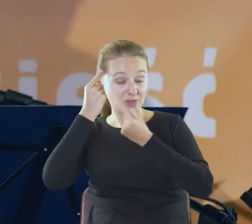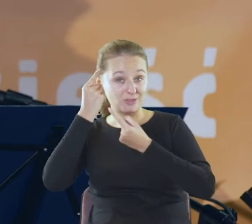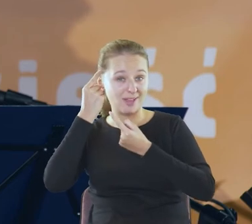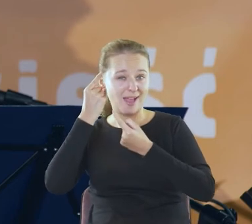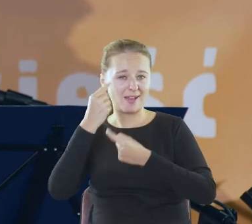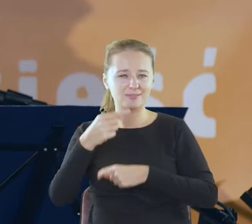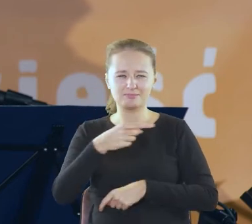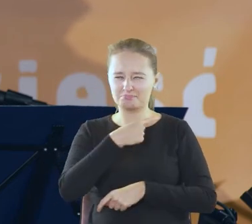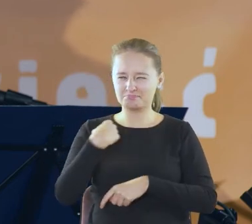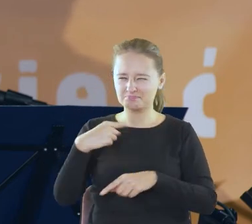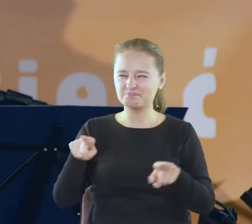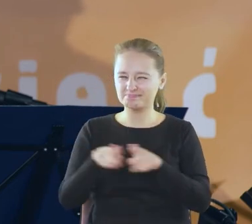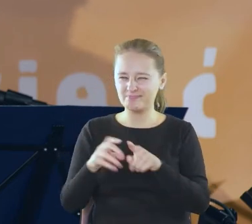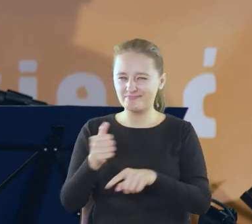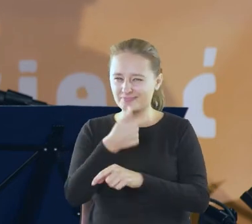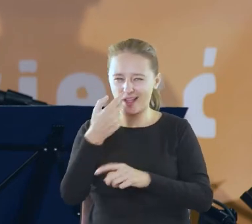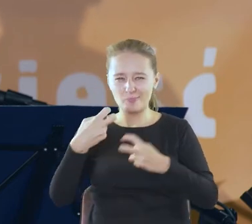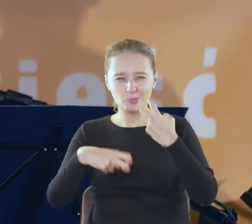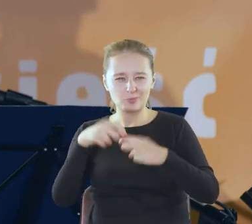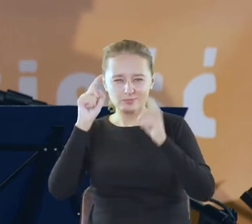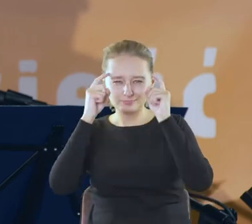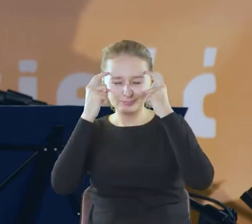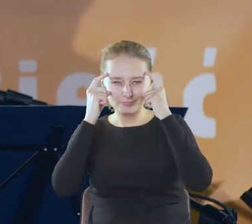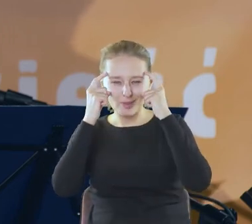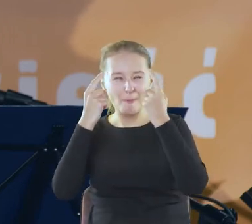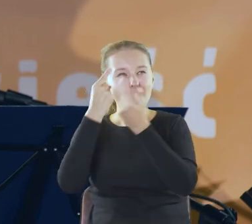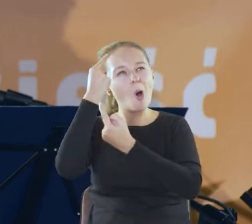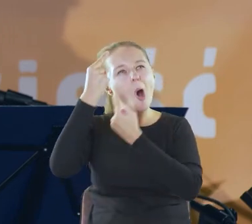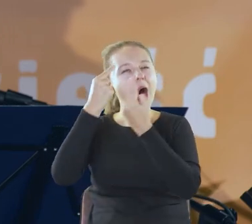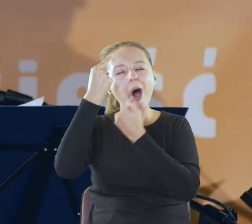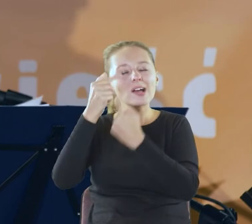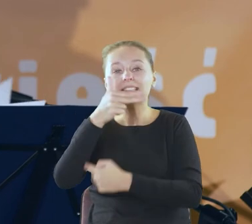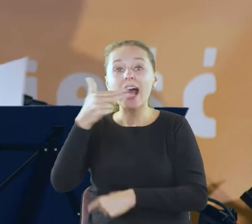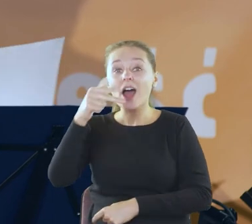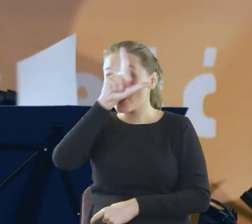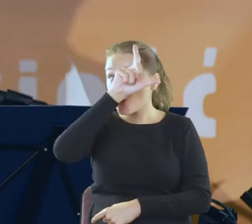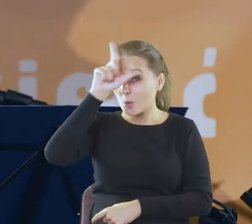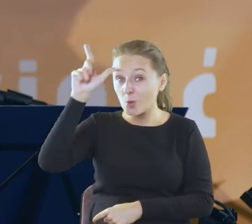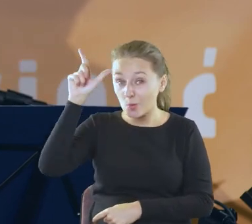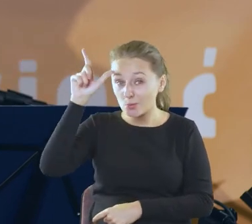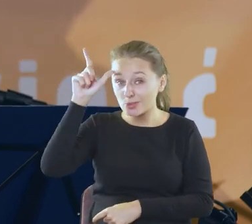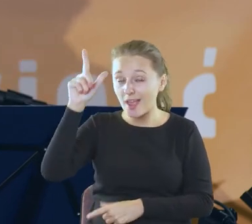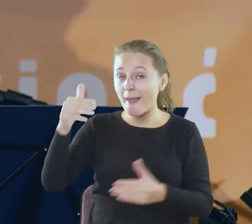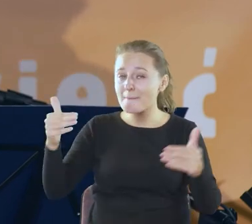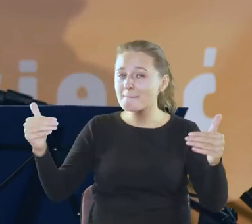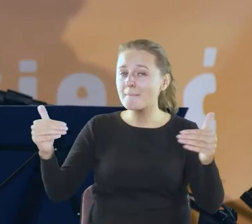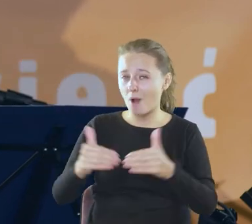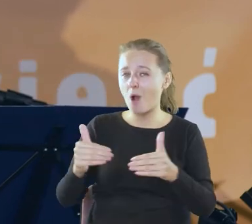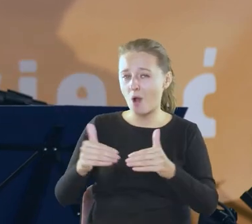nieźle skołatane dobrze zrobi myśl że ludzie tak mogli